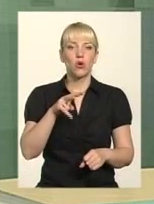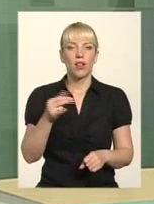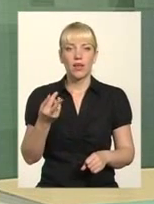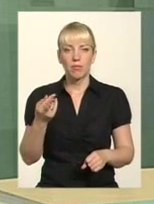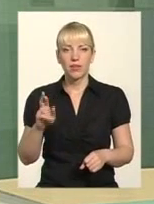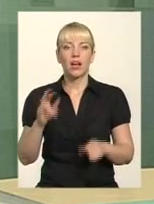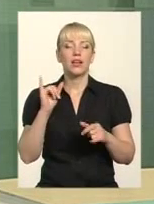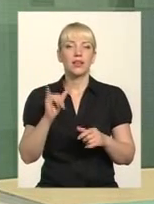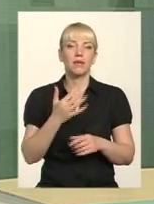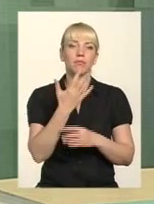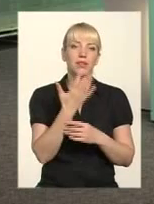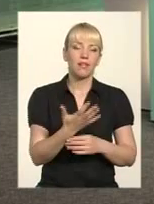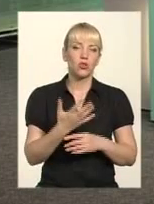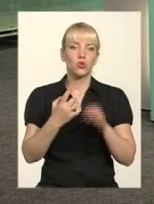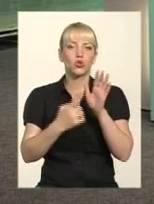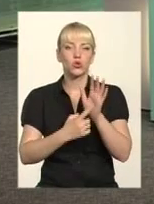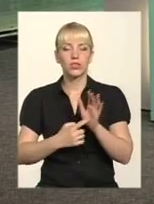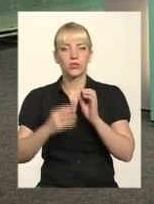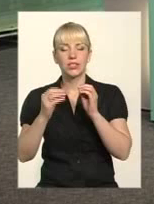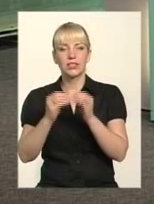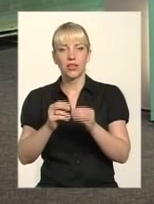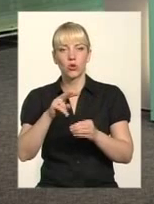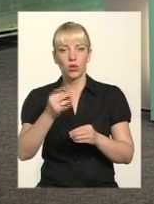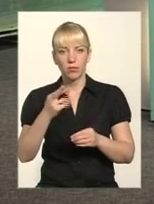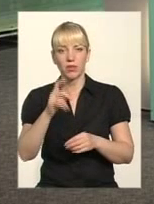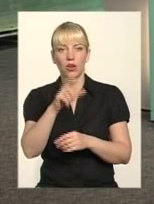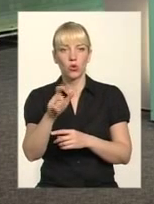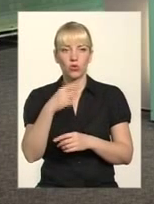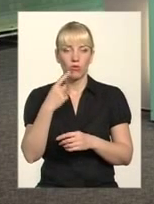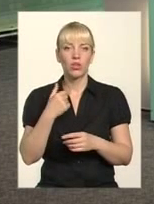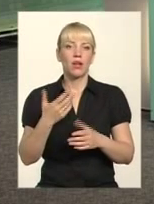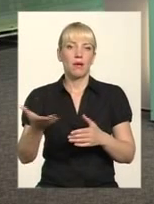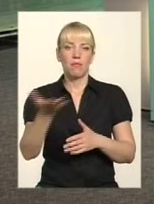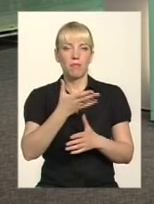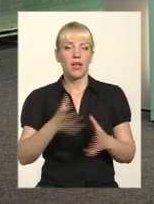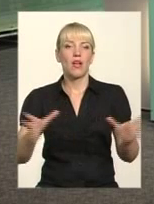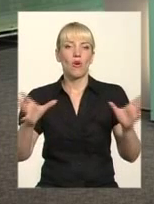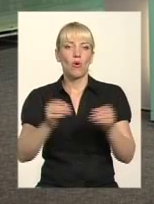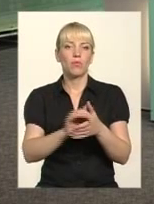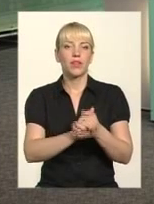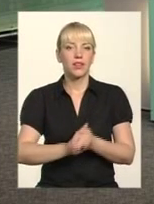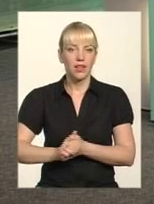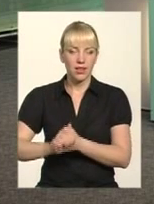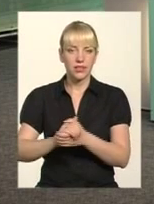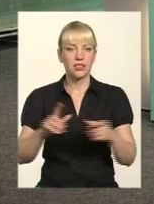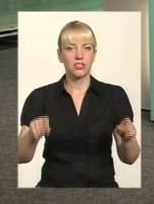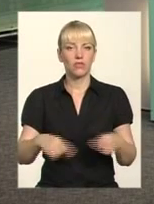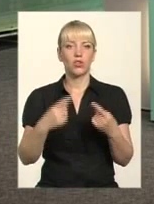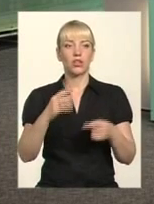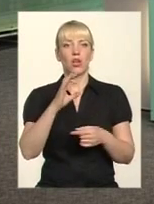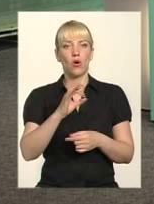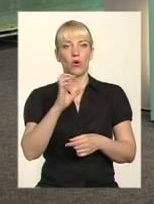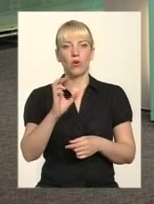скажімо, 5, 6, 10 липня люди прийшли, ми об'єдналися, ми створили ОСББ, відремонтуйте нам